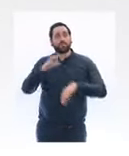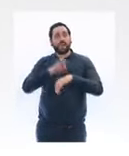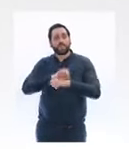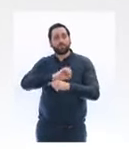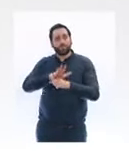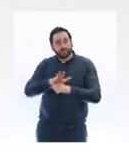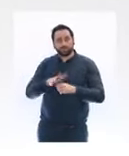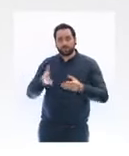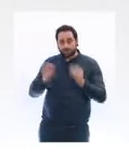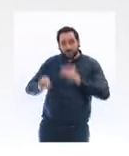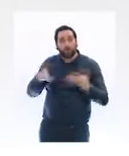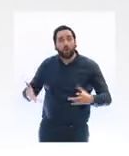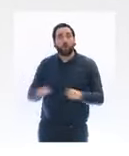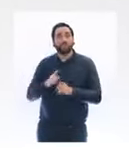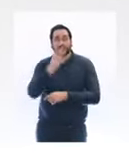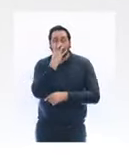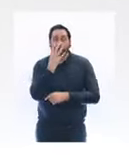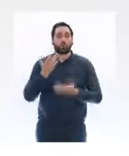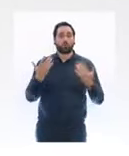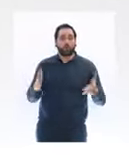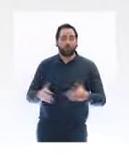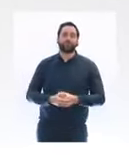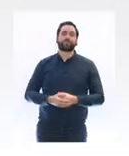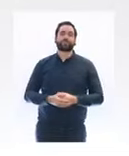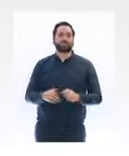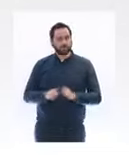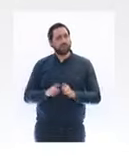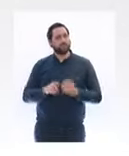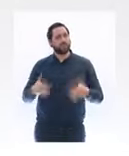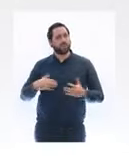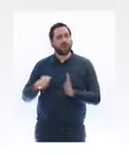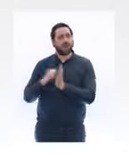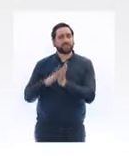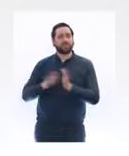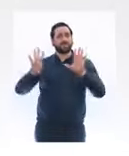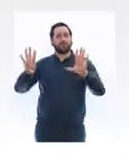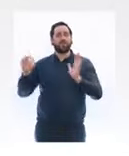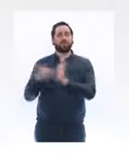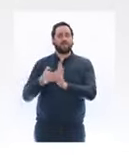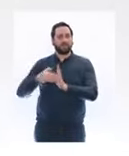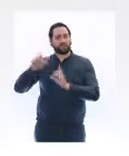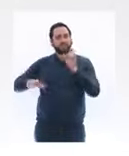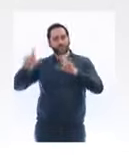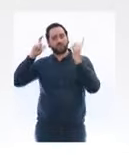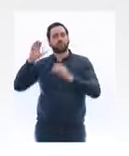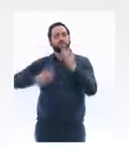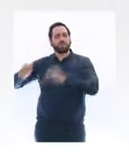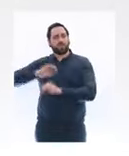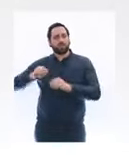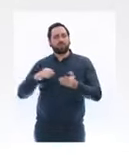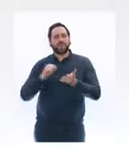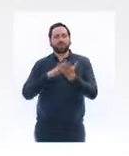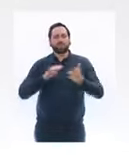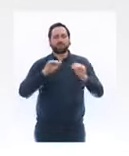Par ailleurs, nous pouvons compter sur plus de 9000 soignants qui se sont déjà inscrits sur les plateformes Renfort Covid de manière à les